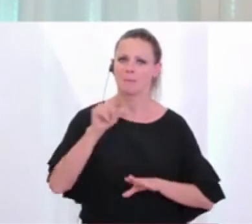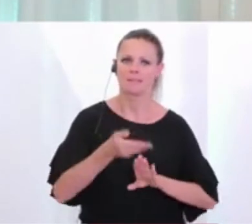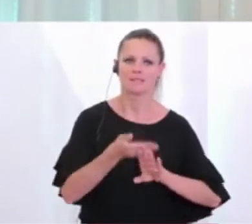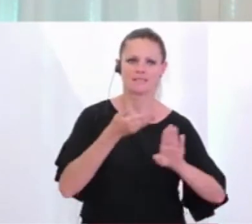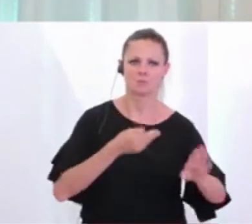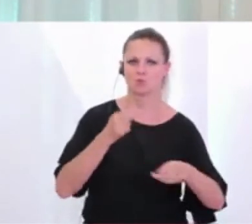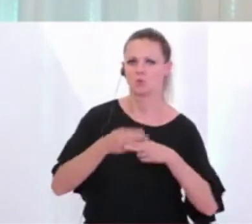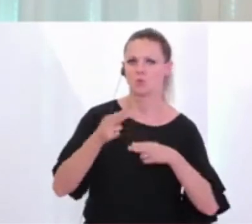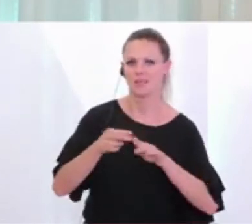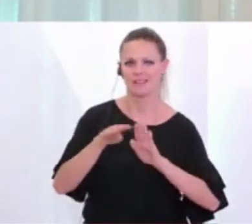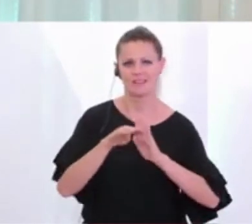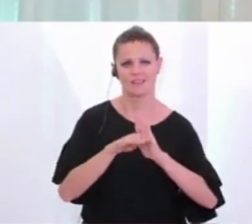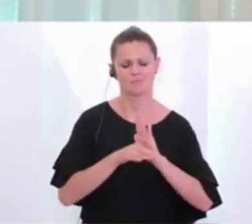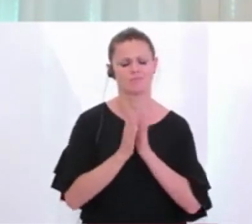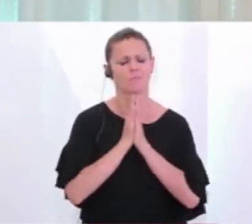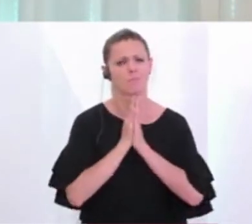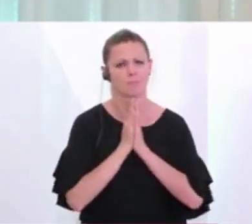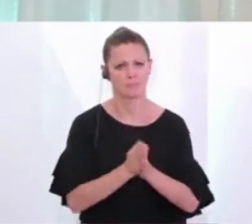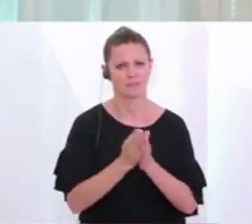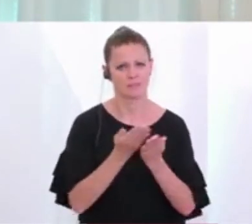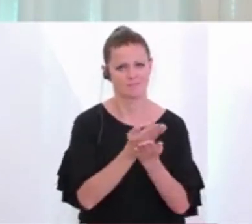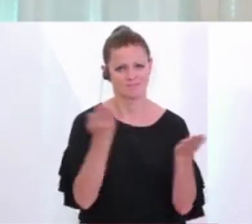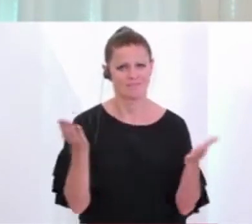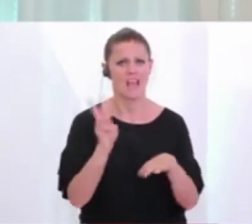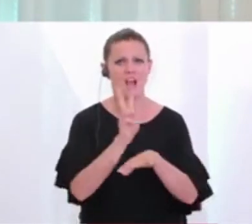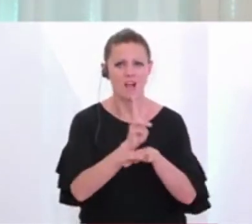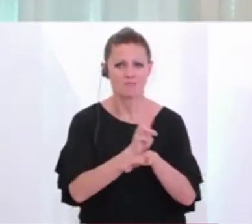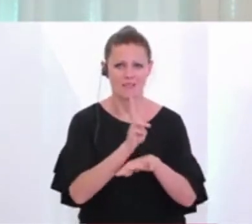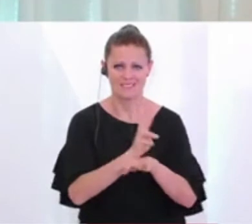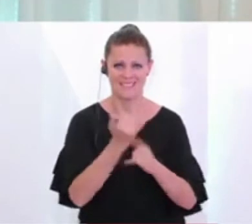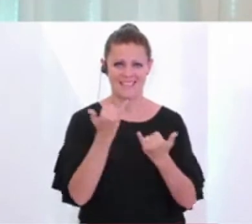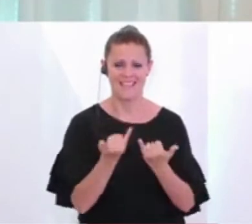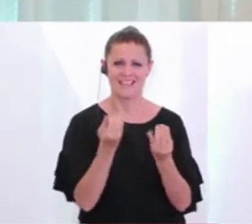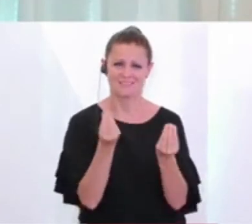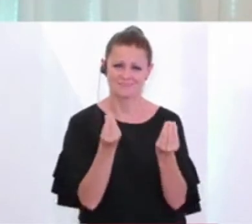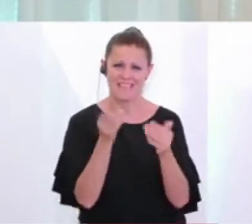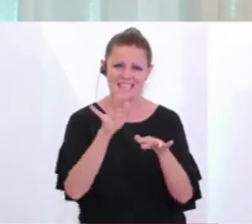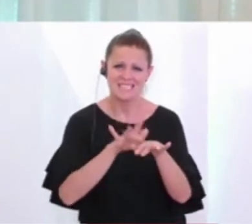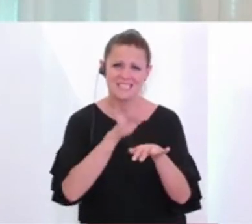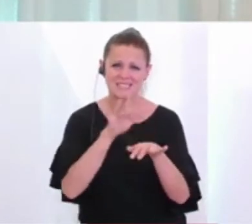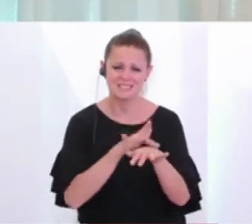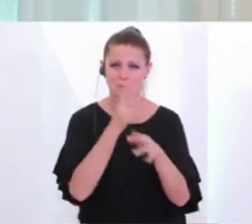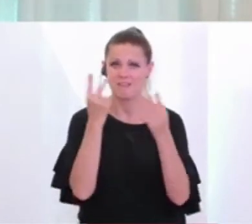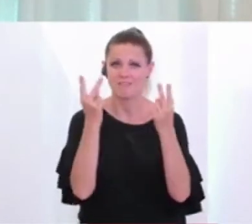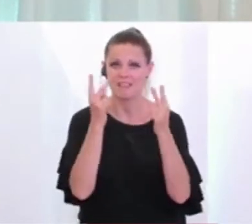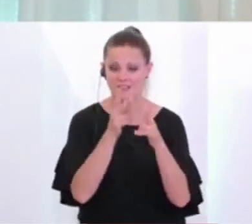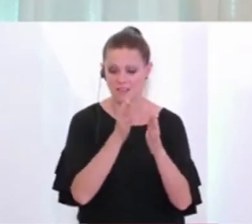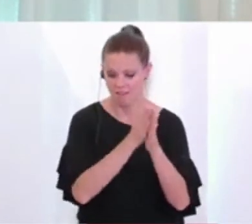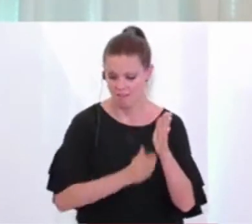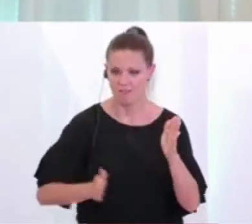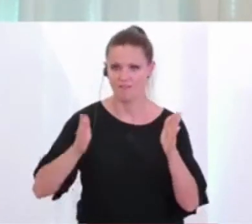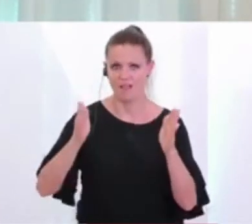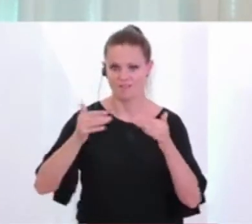Hygieneregelungen. Mein großer Appell, passen wir jetzt auf. Jetzt ist eine sensible Phase, eine sehr wichtige Phase über den